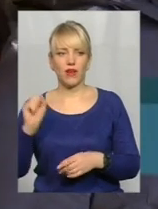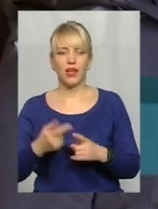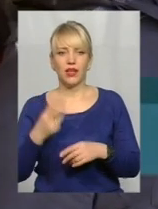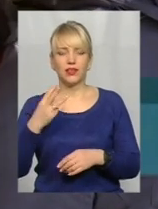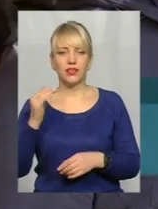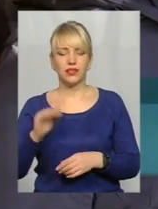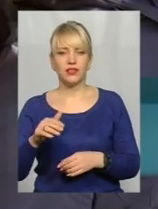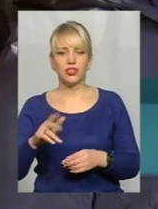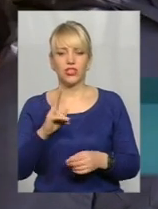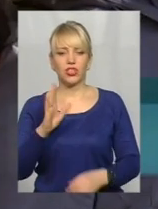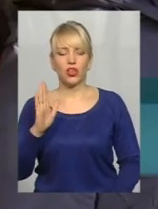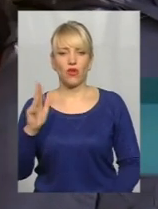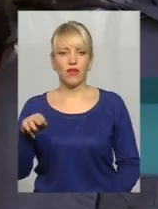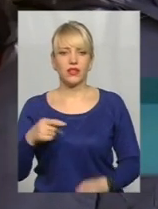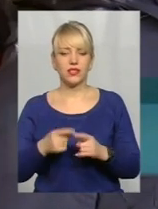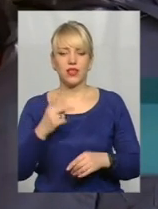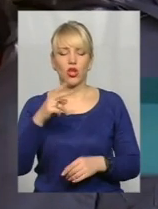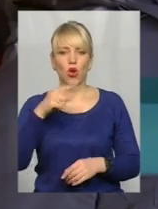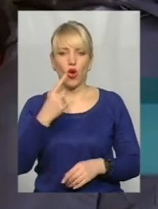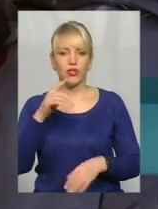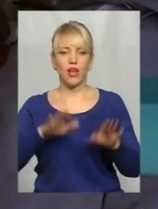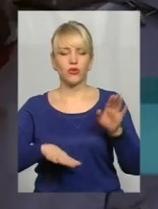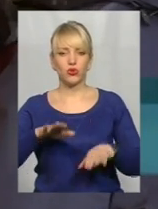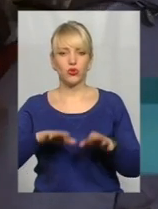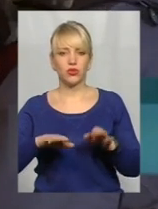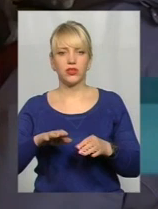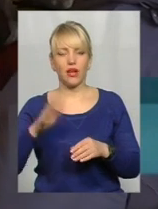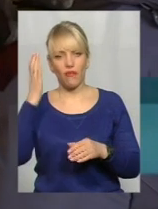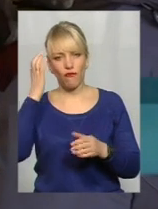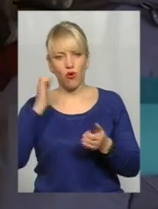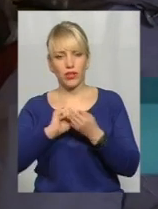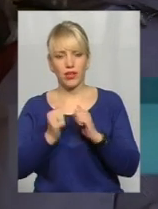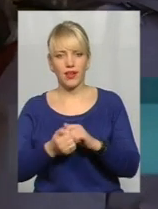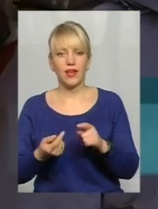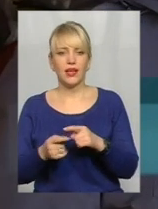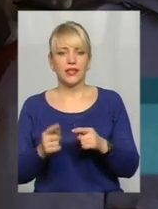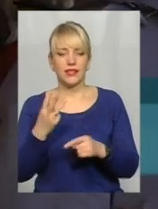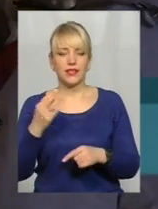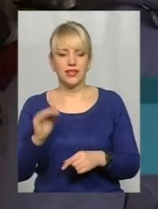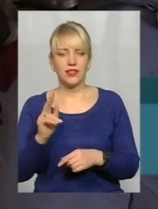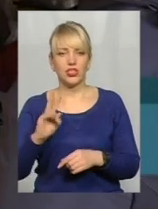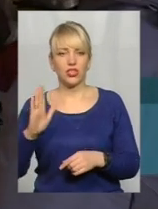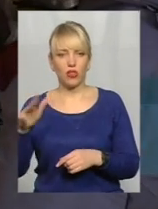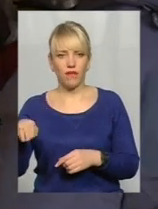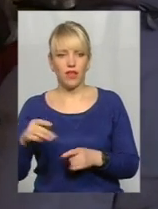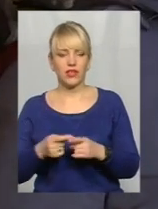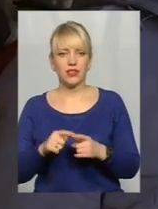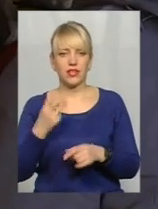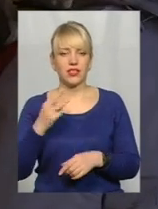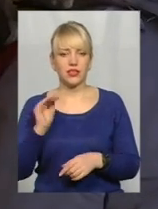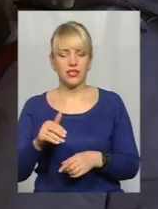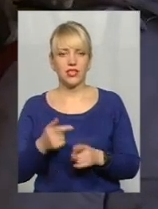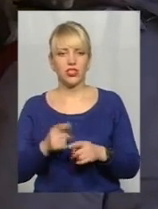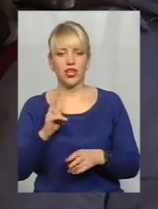кіловат – це тона вугілля, спаленого на ТЕЦ. Три тисячі кіловат – це три тисячі кілограмів